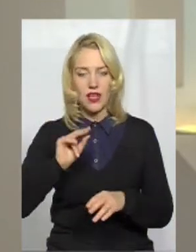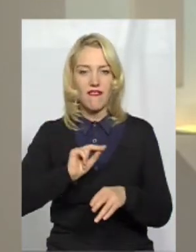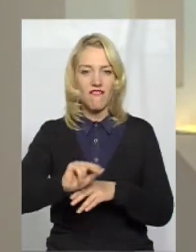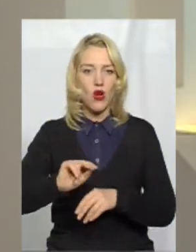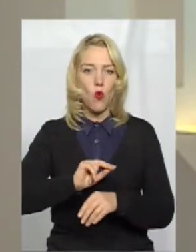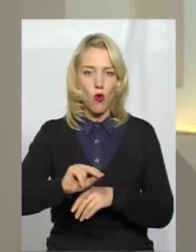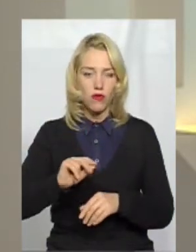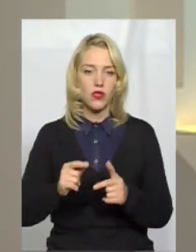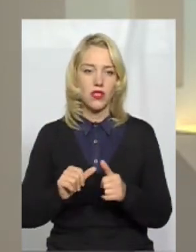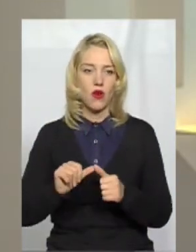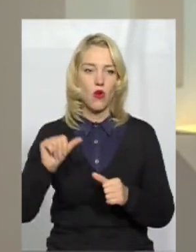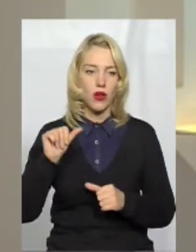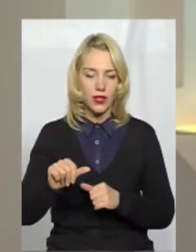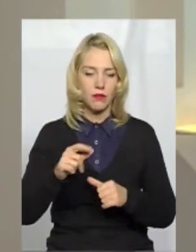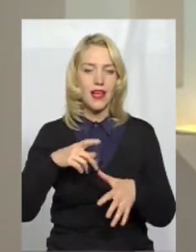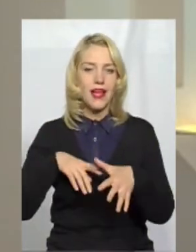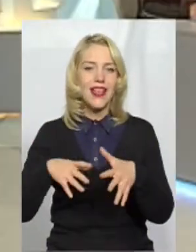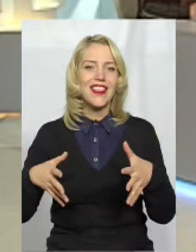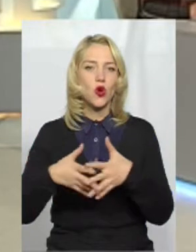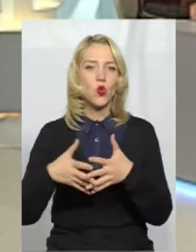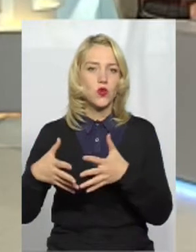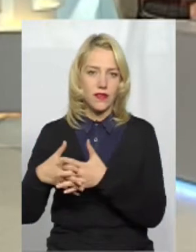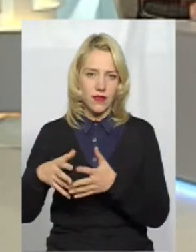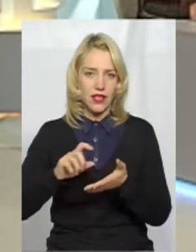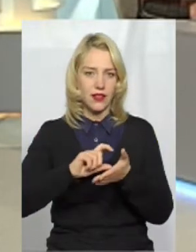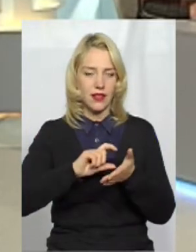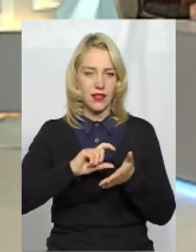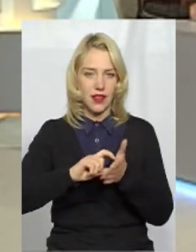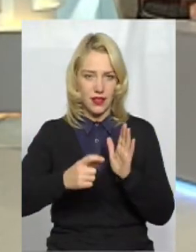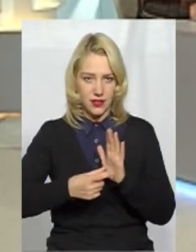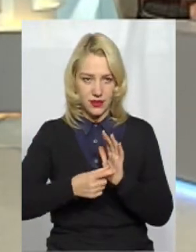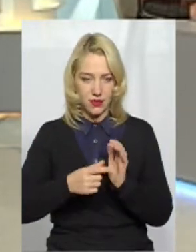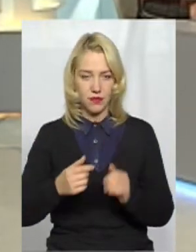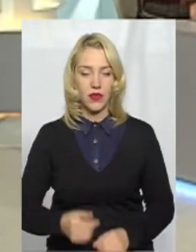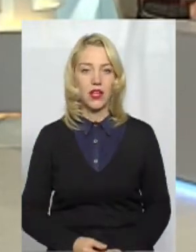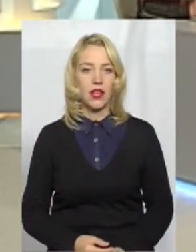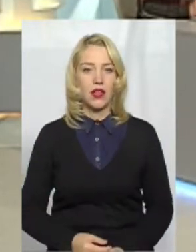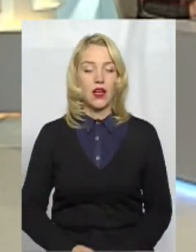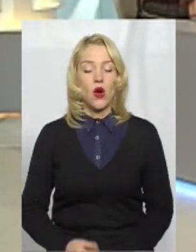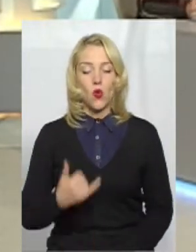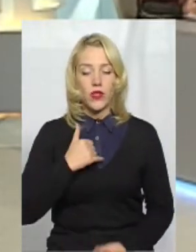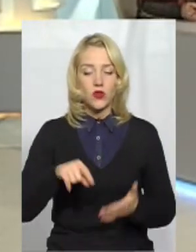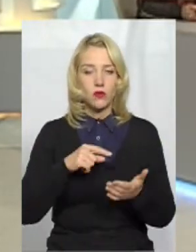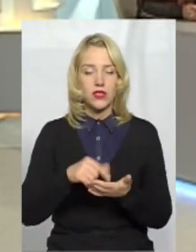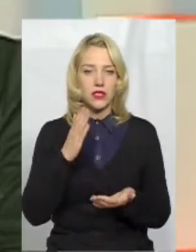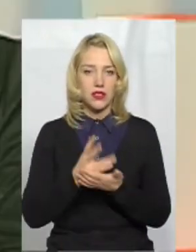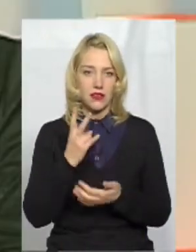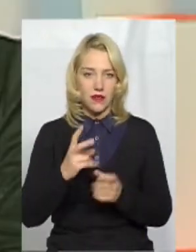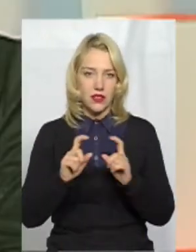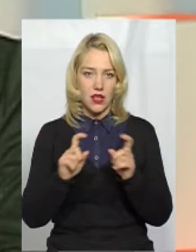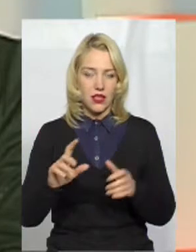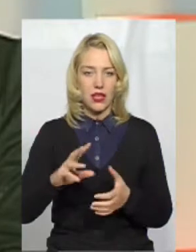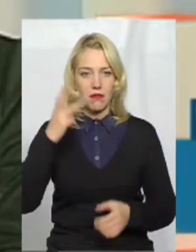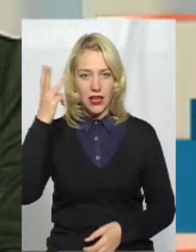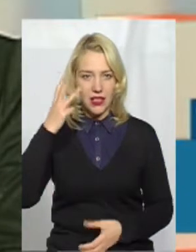крім інклюзивних класів? У нас в місті функціонує два заклади. Це Хмельницька